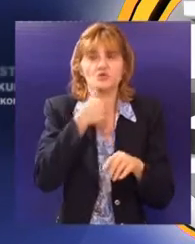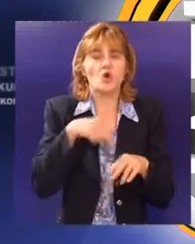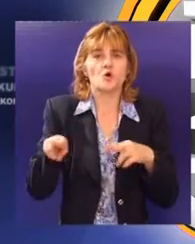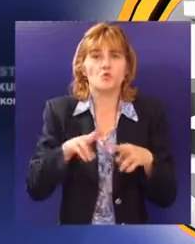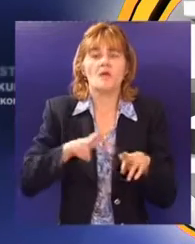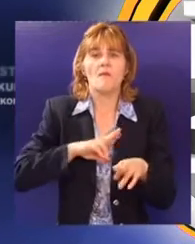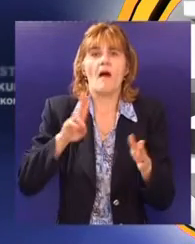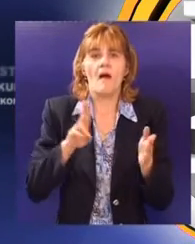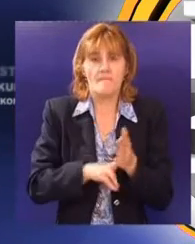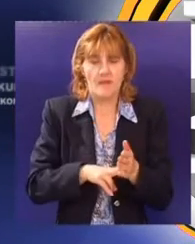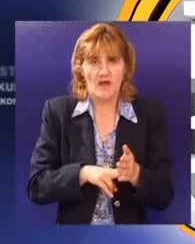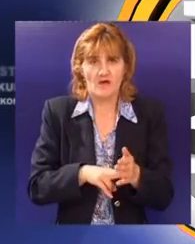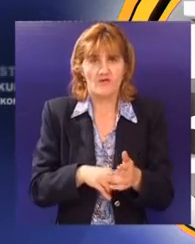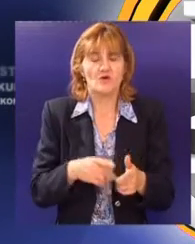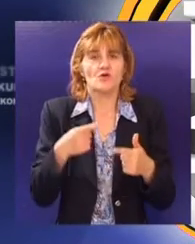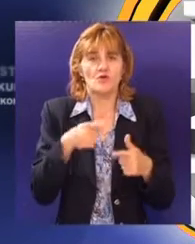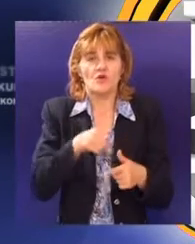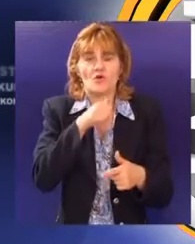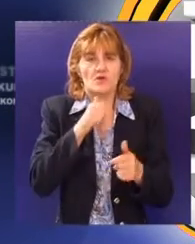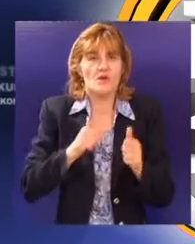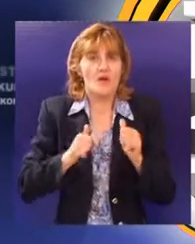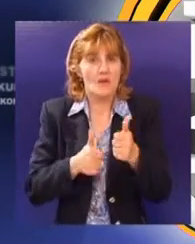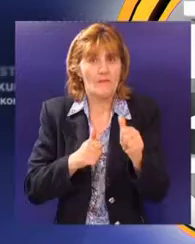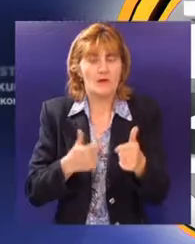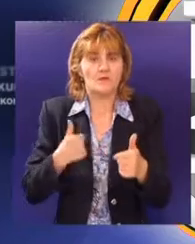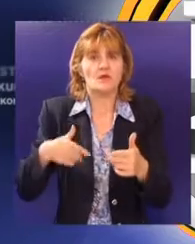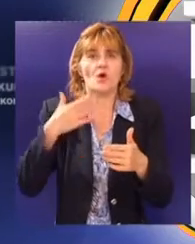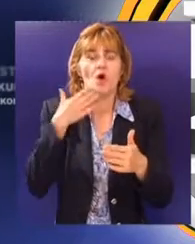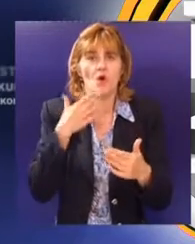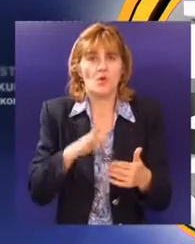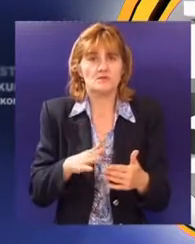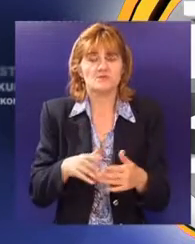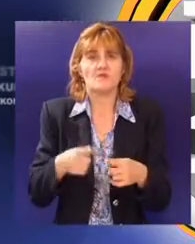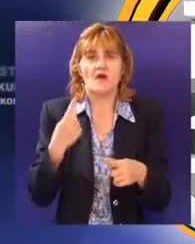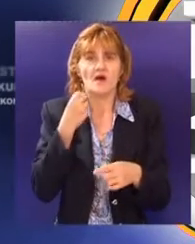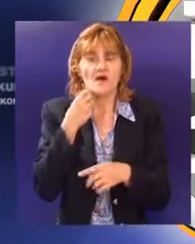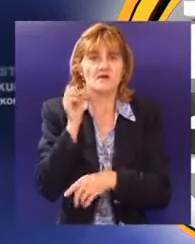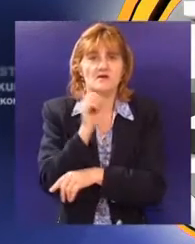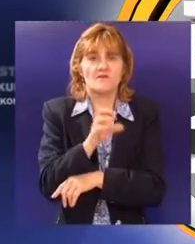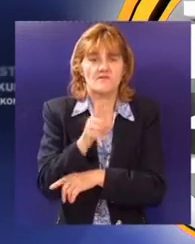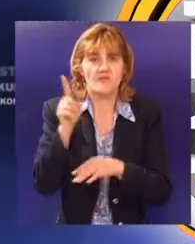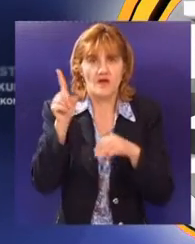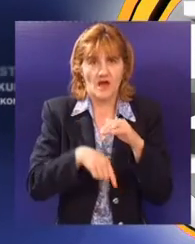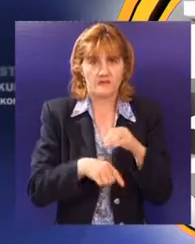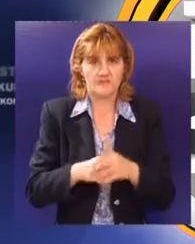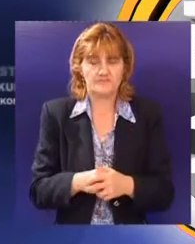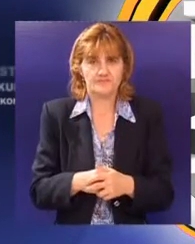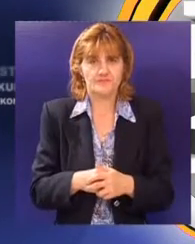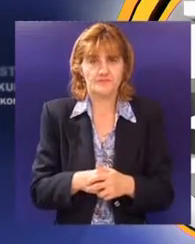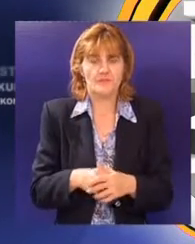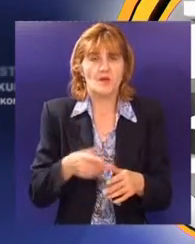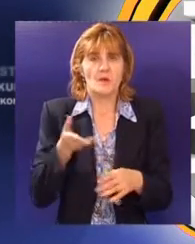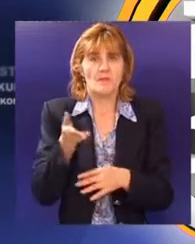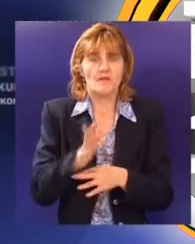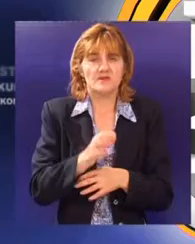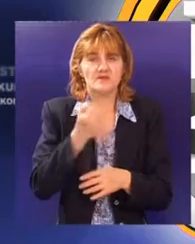pravo, ali više nema tih velikih, tako da nas prate i onda postižemo pun efekt kad se izretne kazna. Predstavnicima